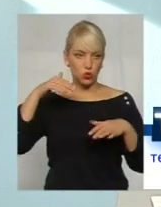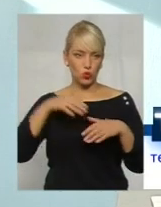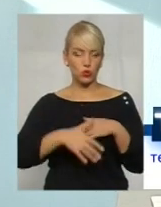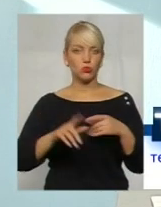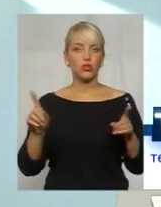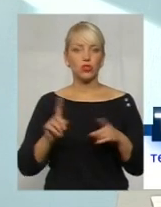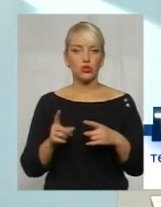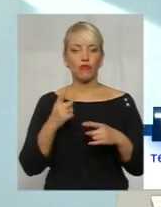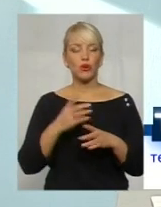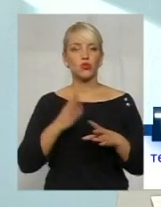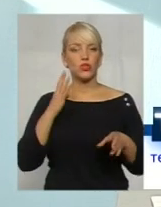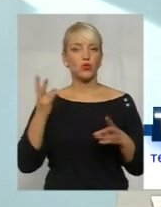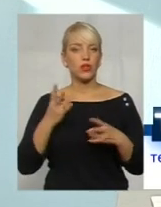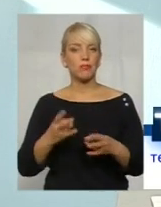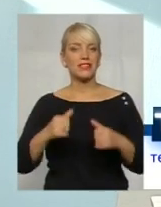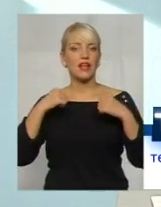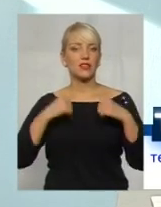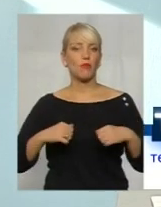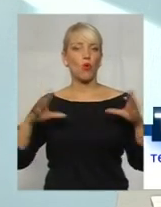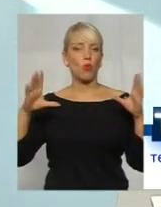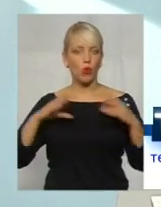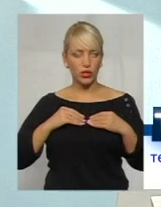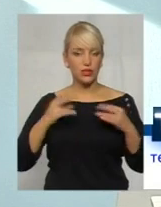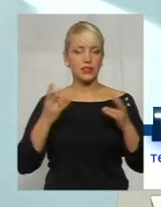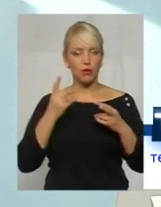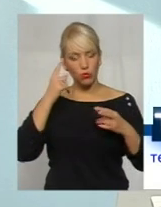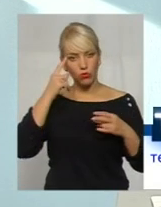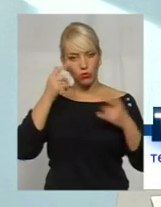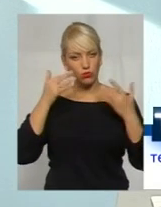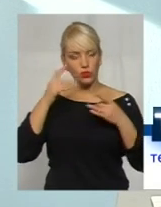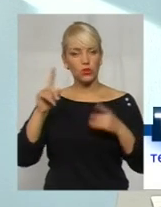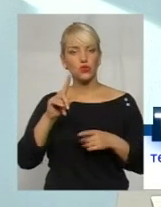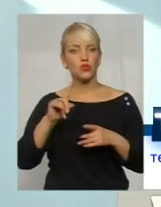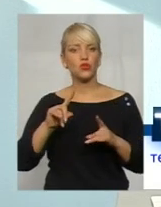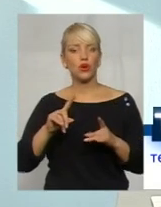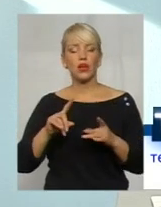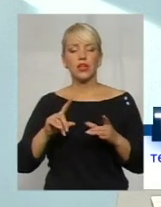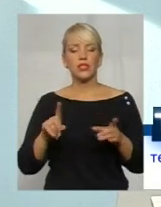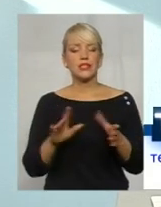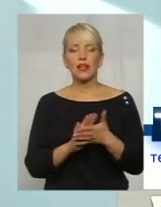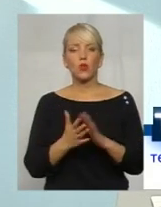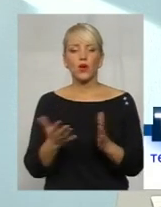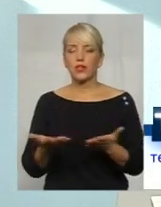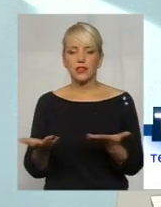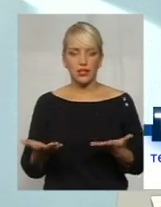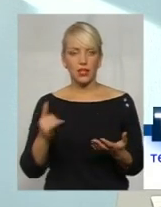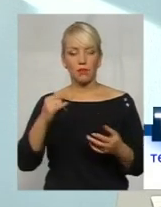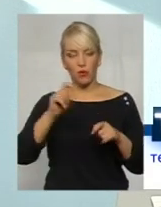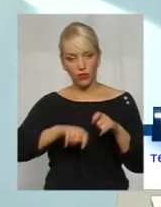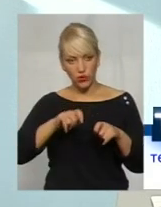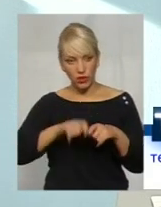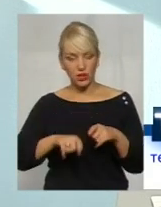в першу чергу, заспокоїтись, переосмислити, що відбулося, яка ситуація складається, перепровірити,